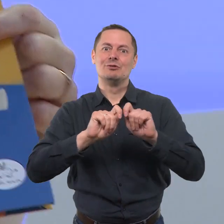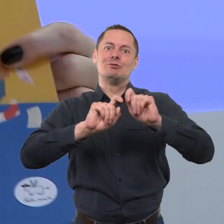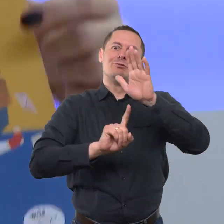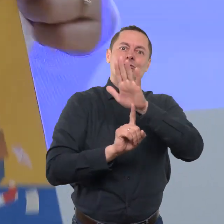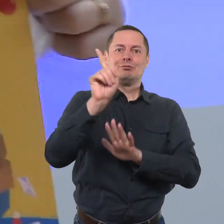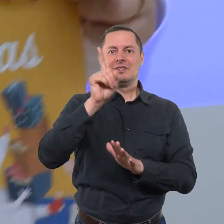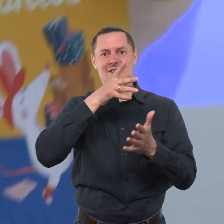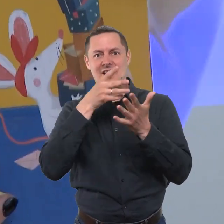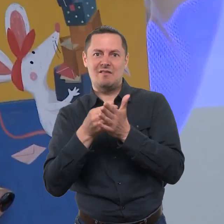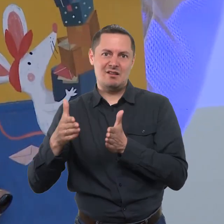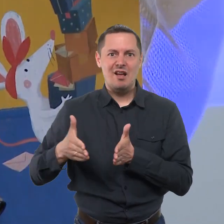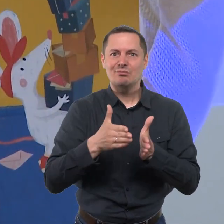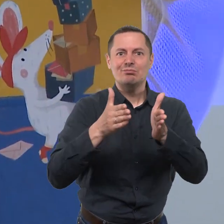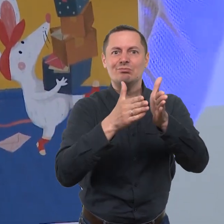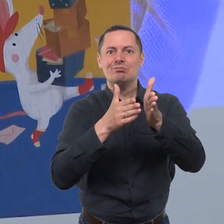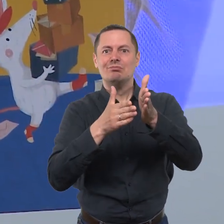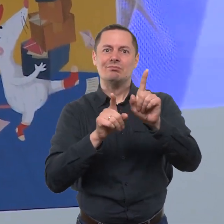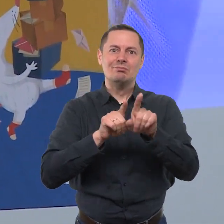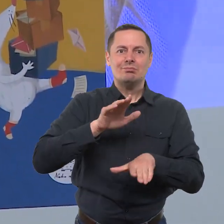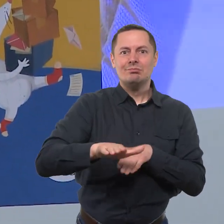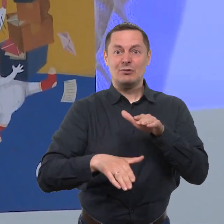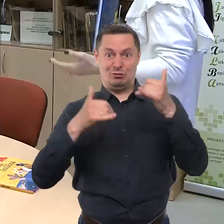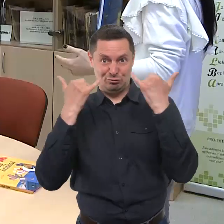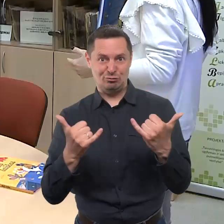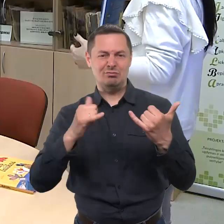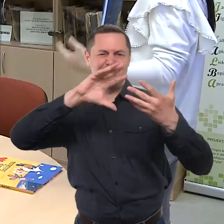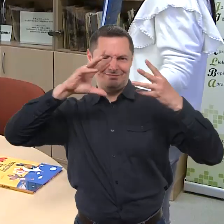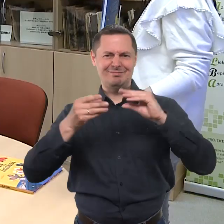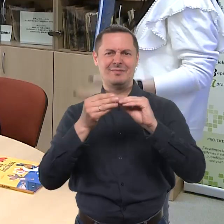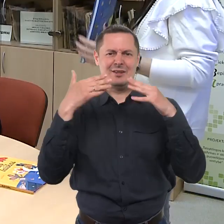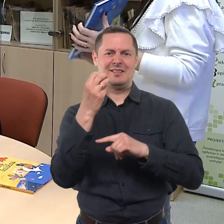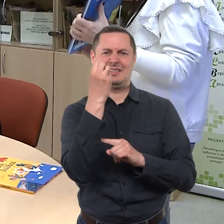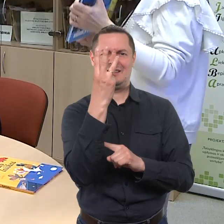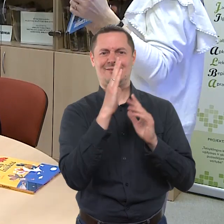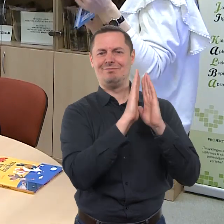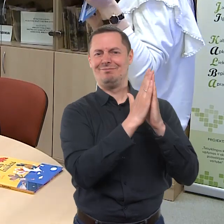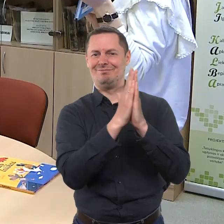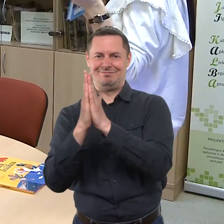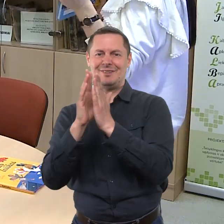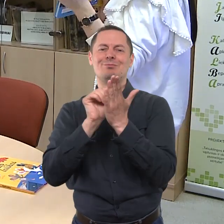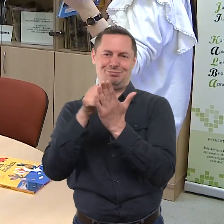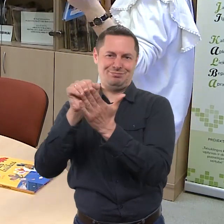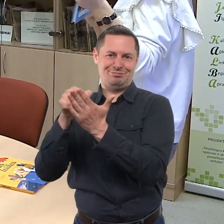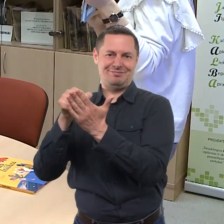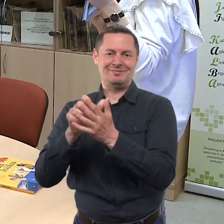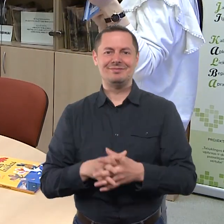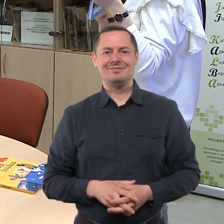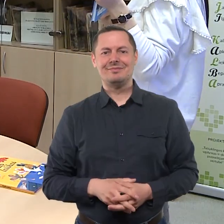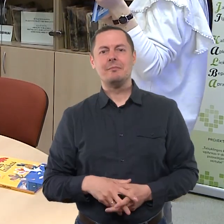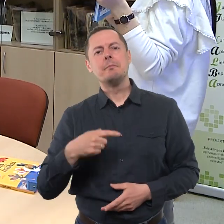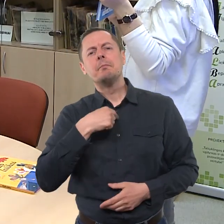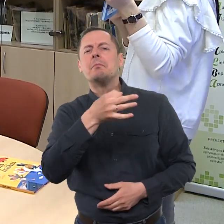prasidėjo jos kaip rašytojas kelias, atvedęs į dabar jau ne 13 parašytų knygų. Man patinka rašyti